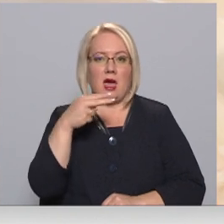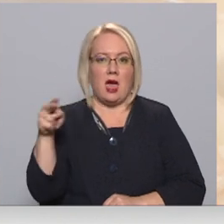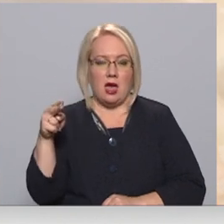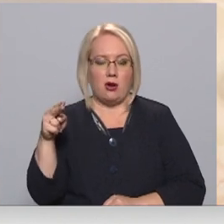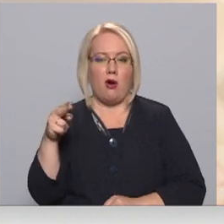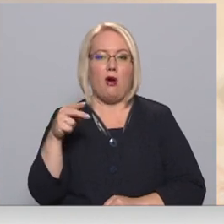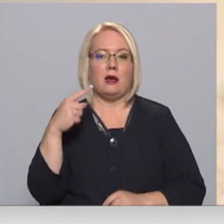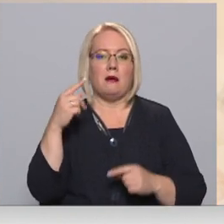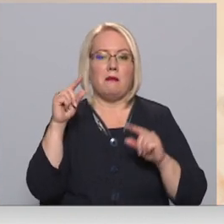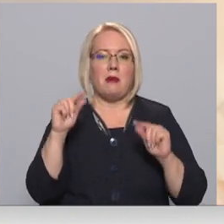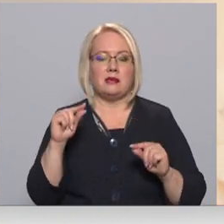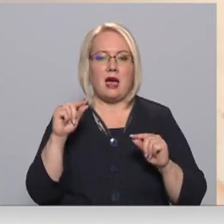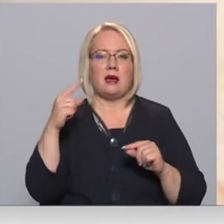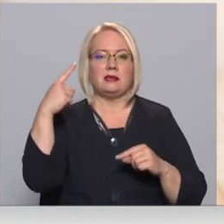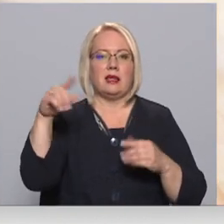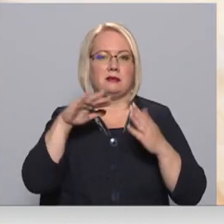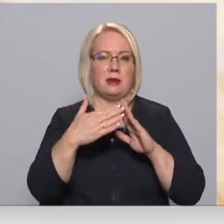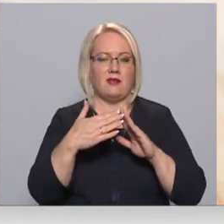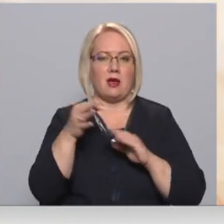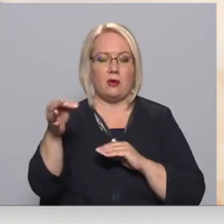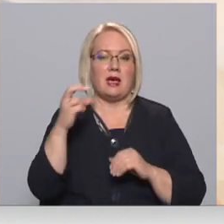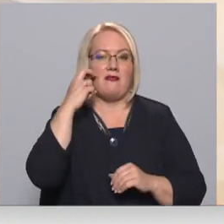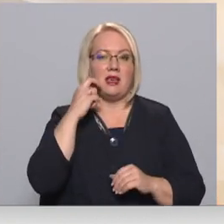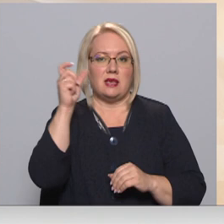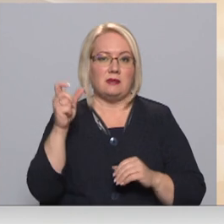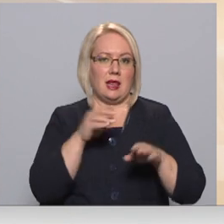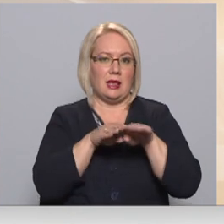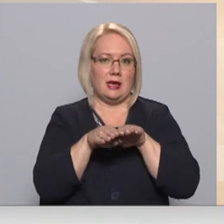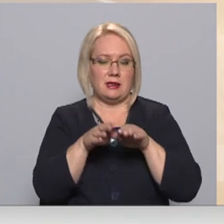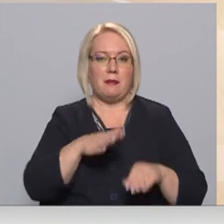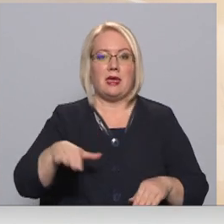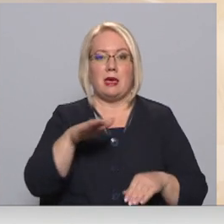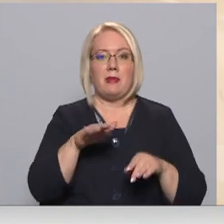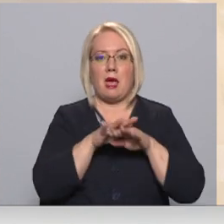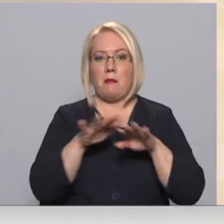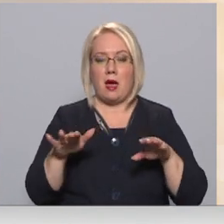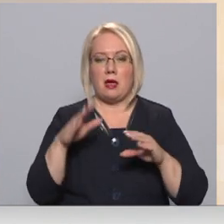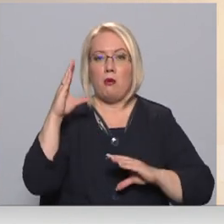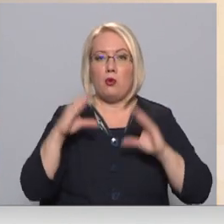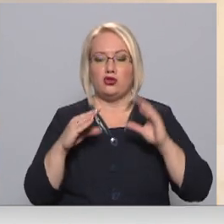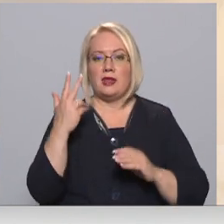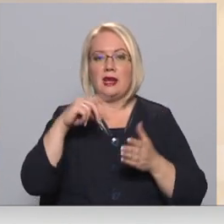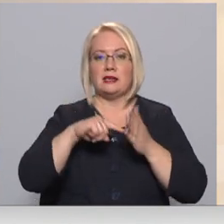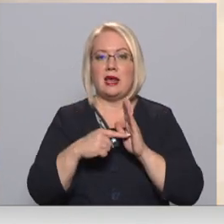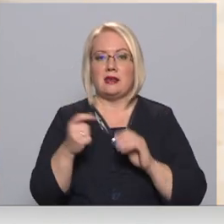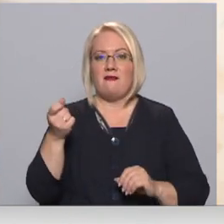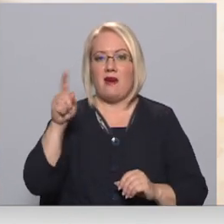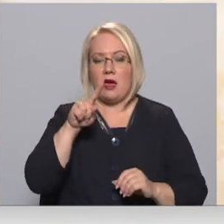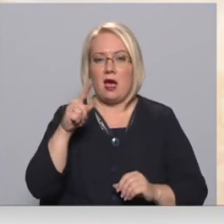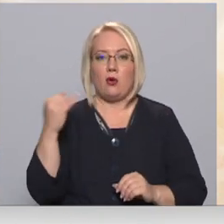mazāk citās pilsētās vai laukos, senioriem līdzīgi. Bet ģimenēm ar bērniem budžets ir pat trīsreiz lielāks un